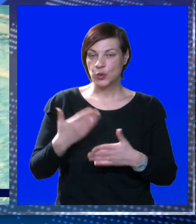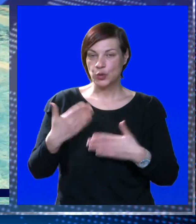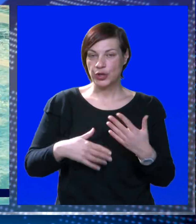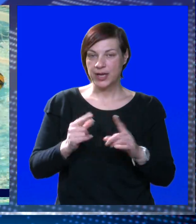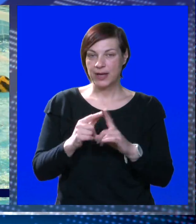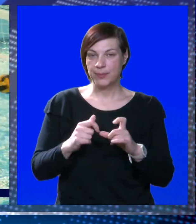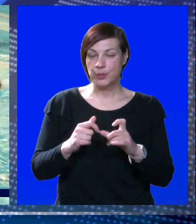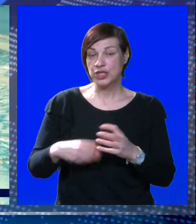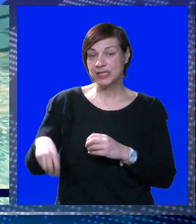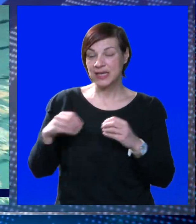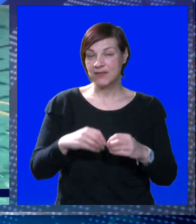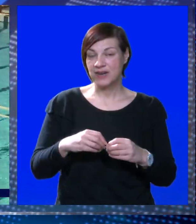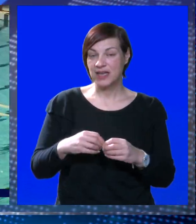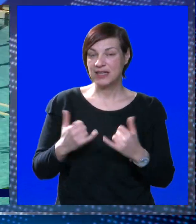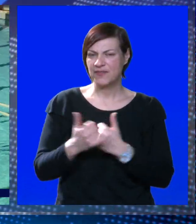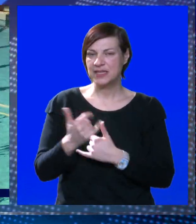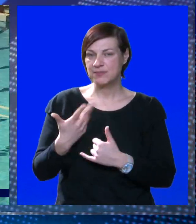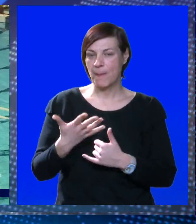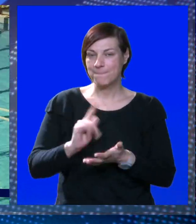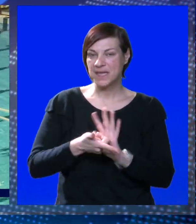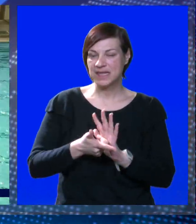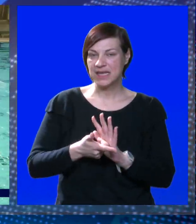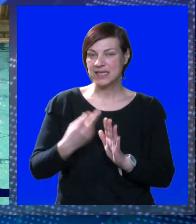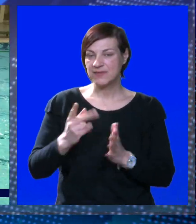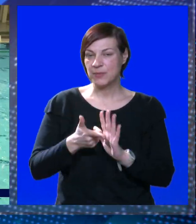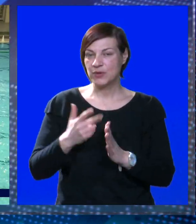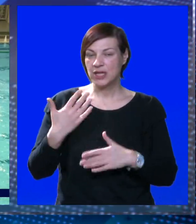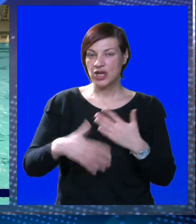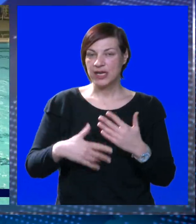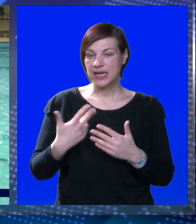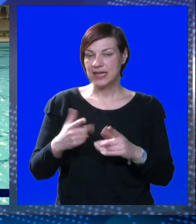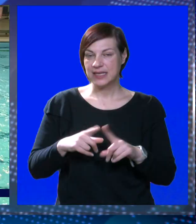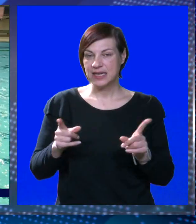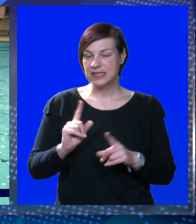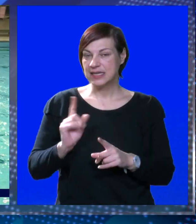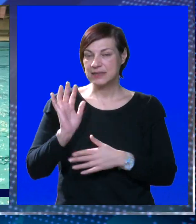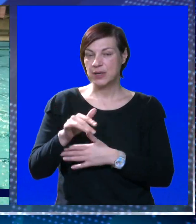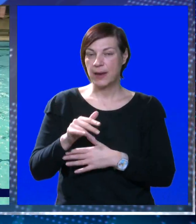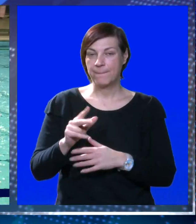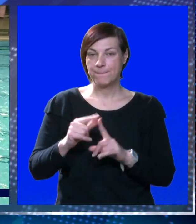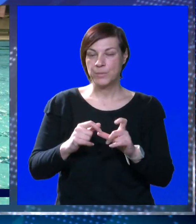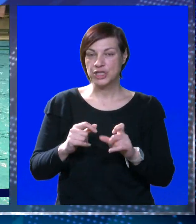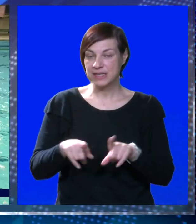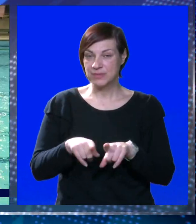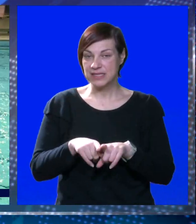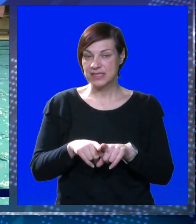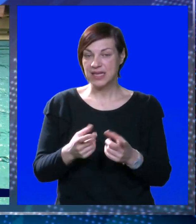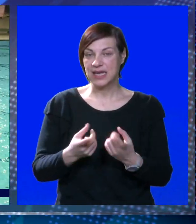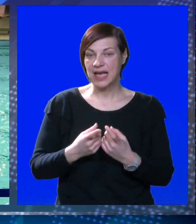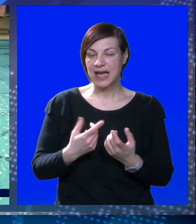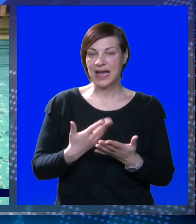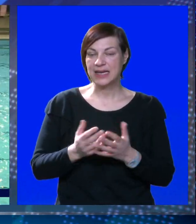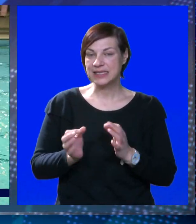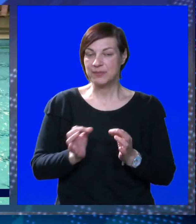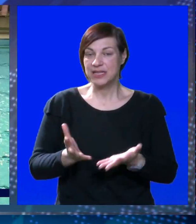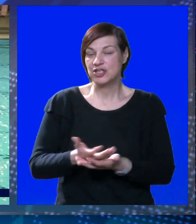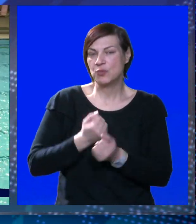Do kraja Pošk se čak i vratio, fali smo taj pet raz, dvije minute, do kraja na tri razlike. Nismo zabili, Pošk imao napad za izjenačenje, ali